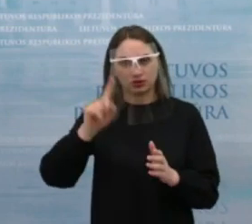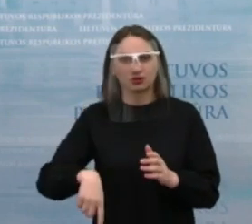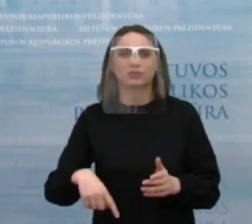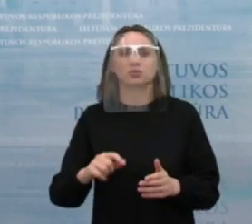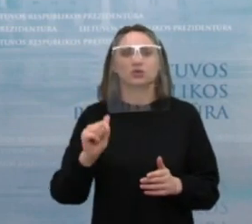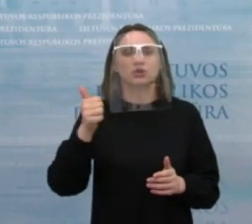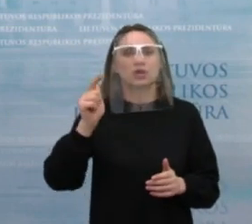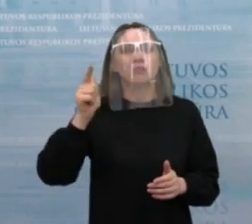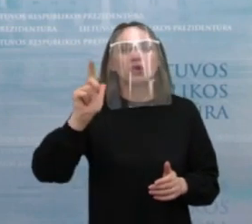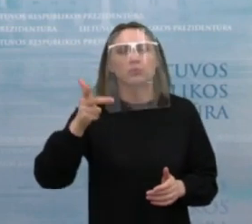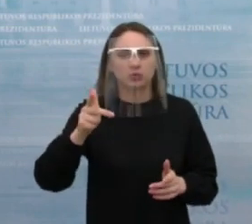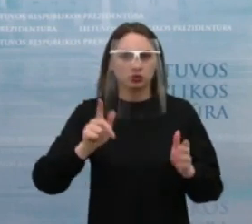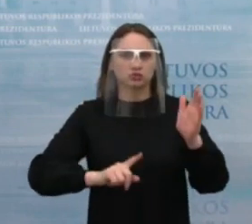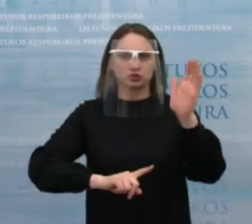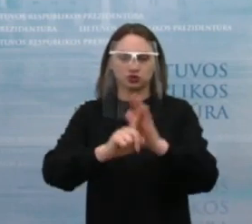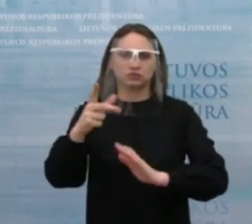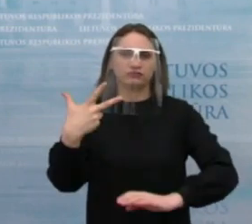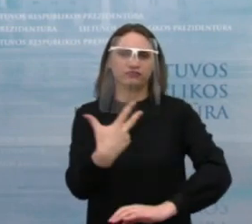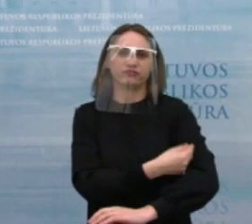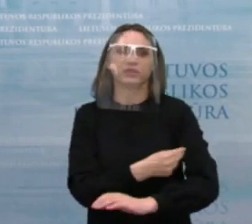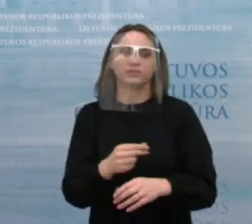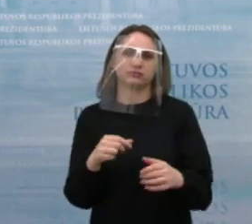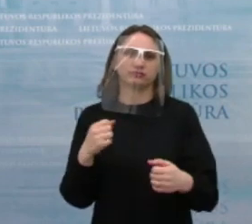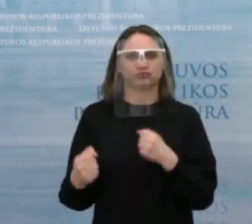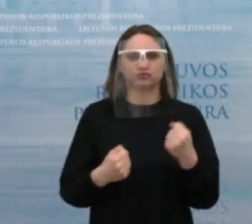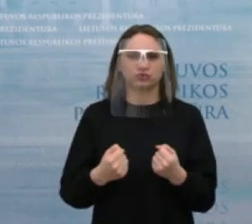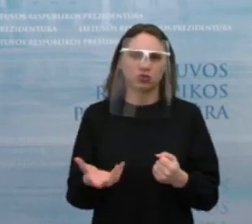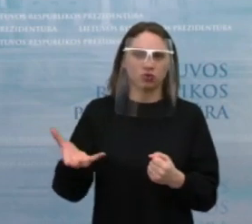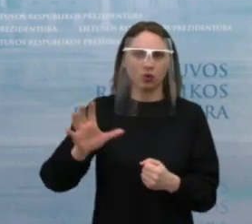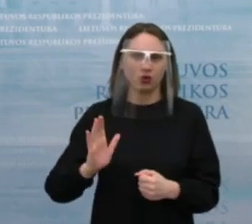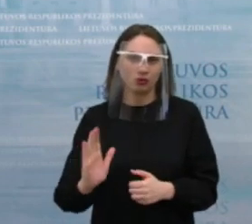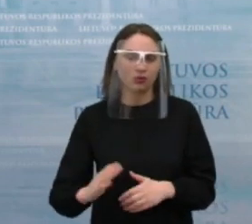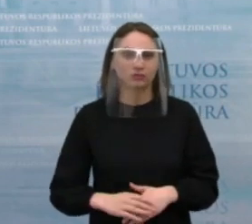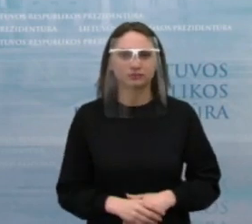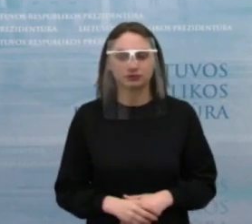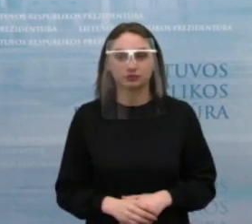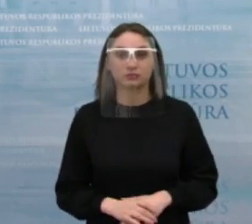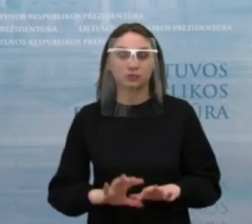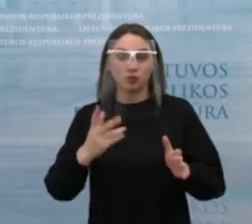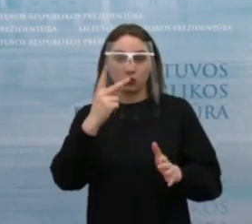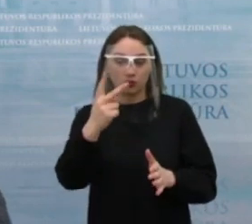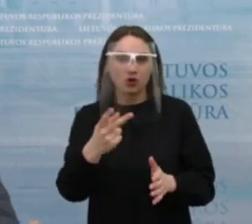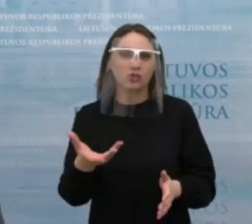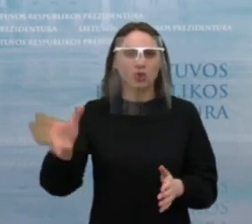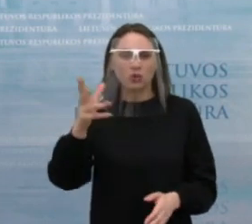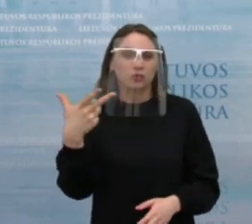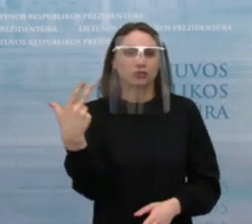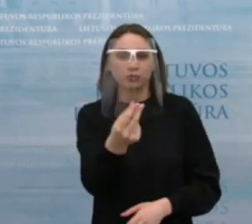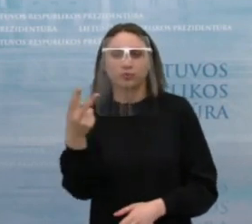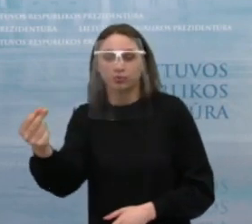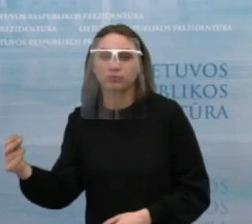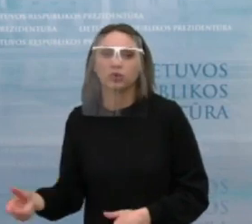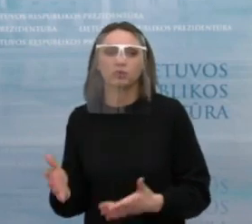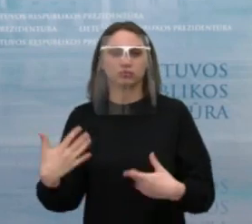yra galimybių tą vakcinavimo tempą spartinti. Tai jeigu tempas tikrai pasparties ir turėsime dešimt